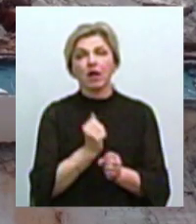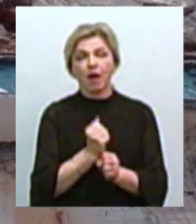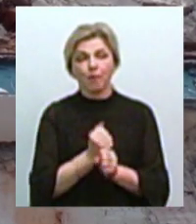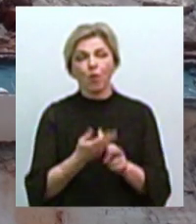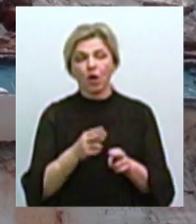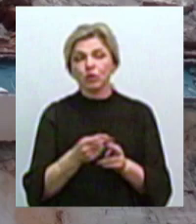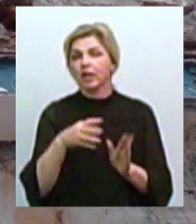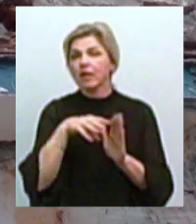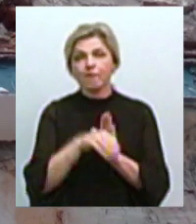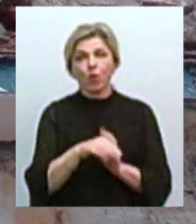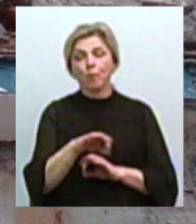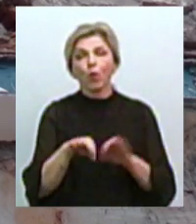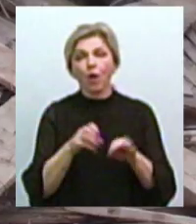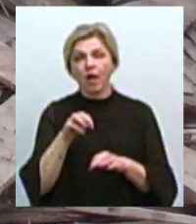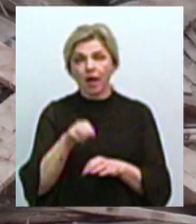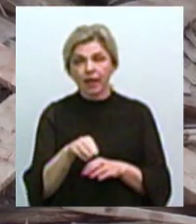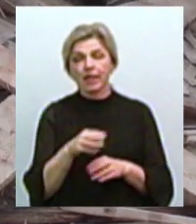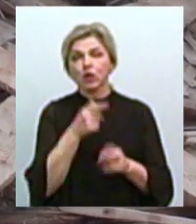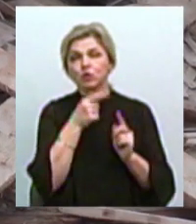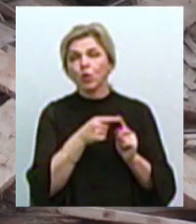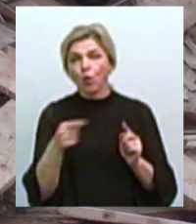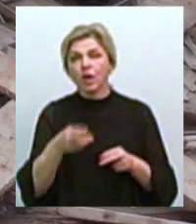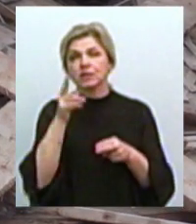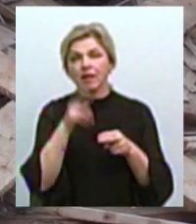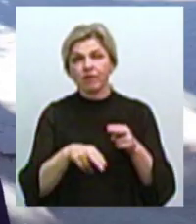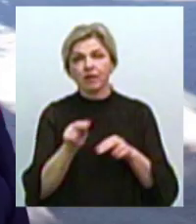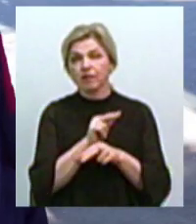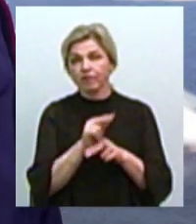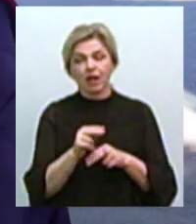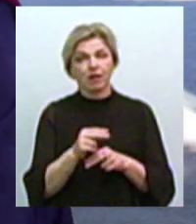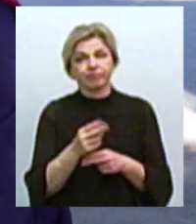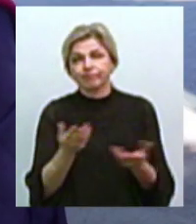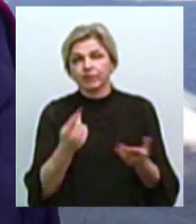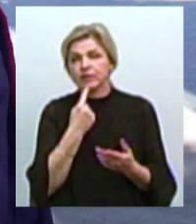передбачені проєктом будівництва, термін завершення реконструкції передбачити нелегко.